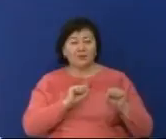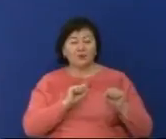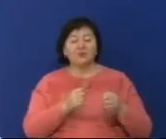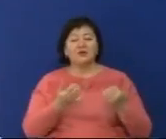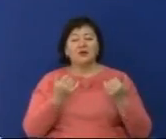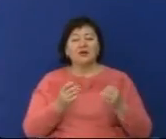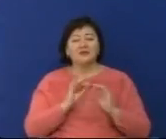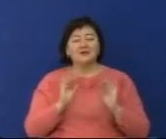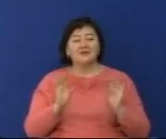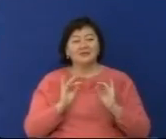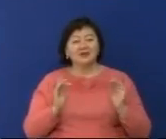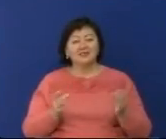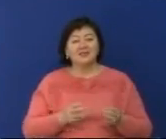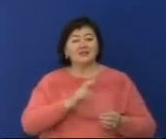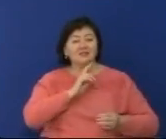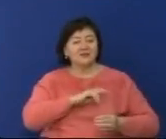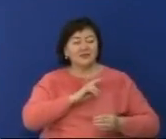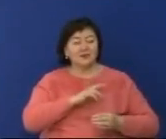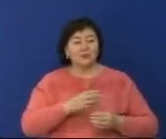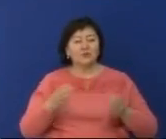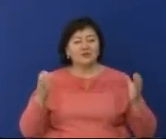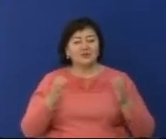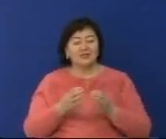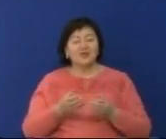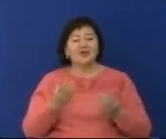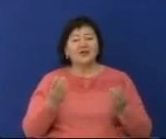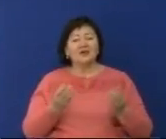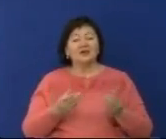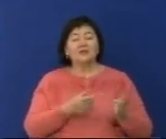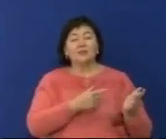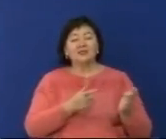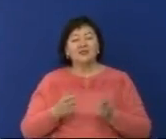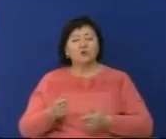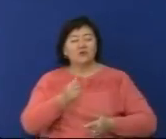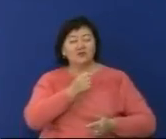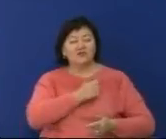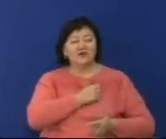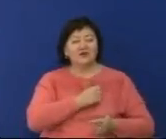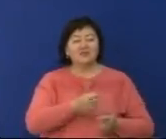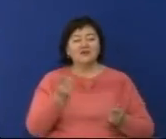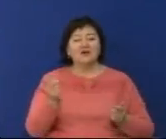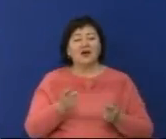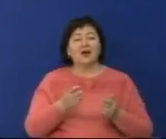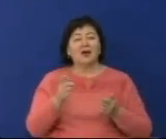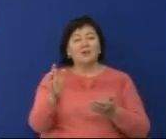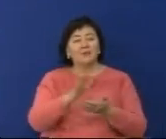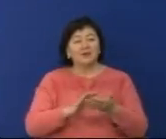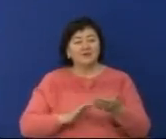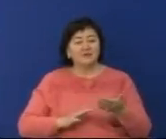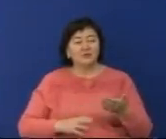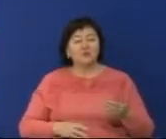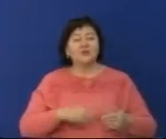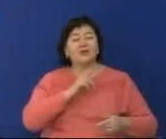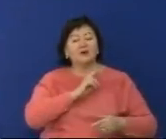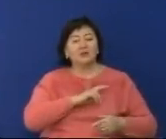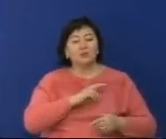қабілетін ұғайту қаруылы күштердің бөлімшелерімен құрамаларының жауынгерлікті аярлығын артыру бойынша жүргізіліп жатқан жұмыстар баяндалды.